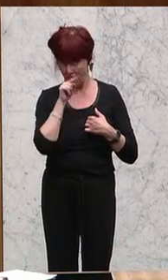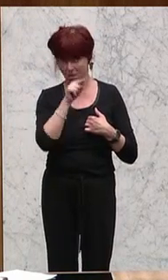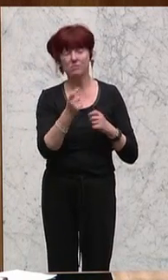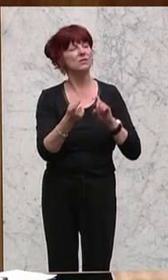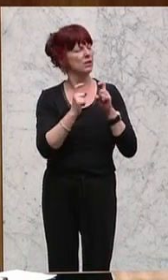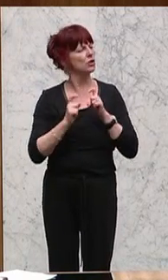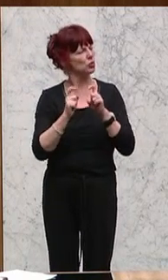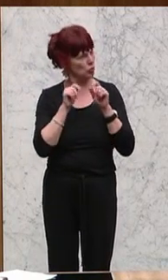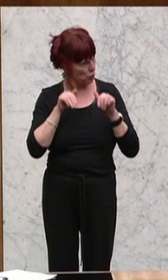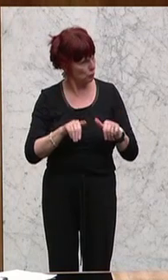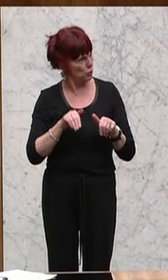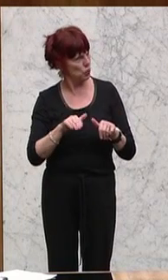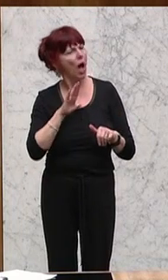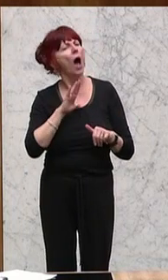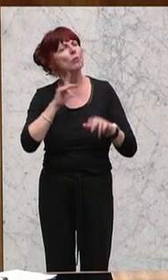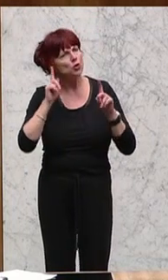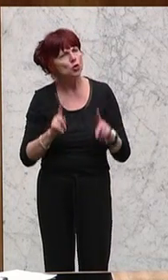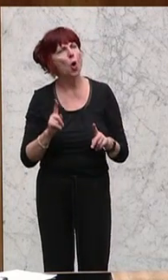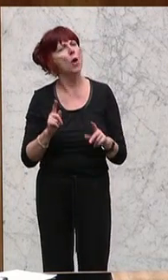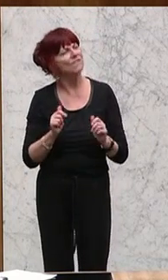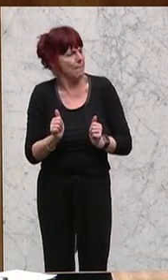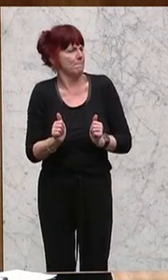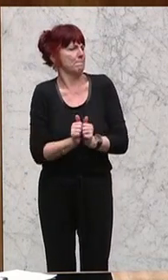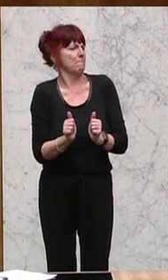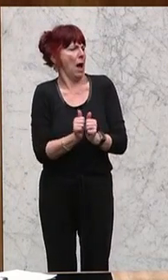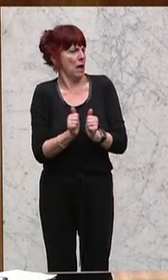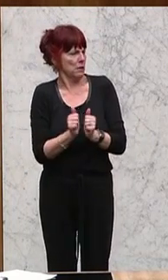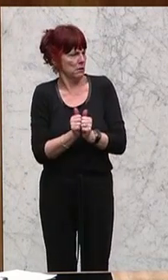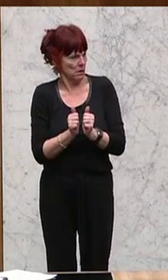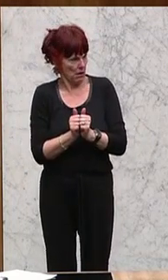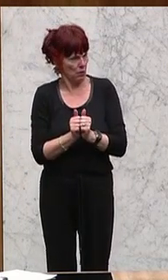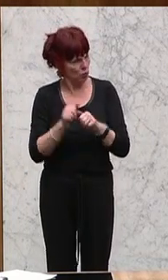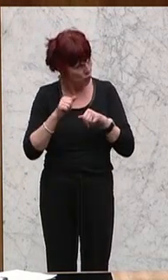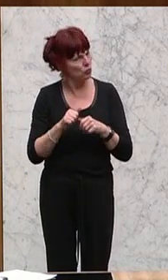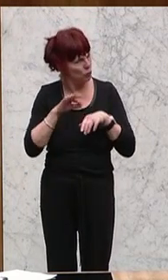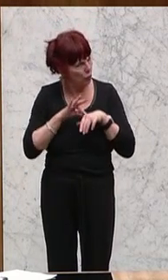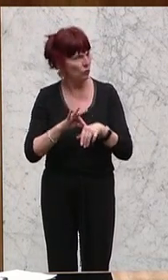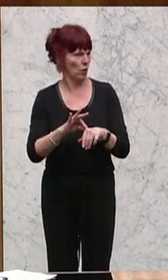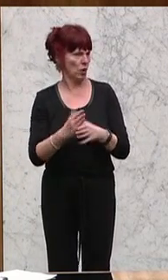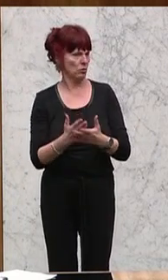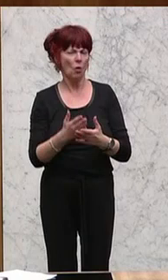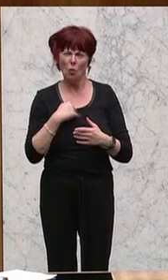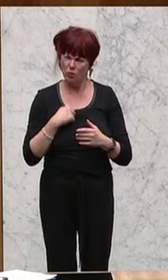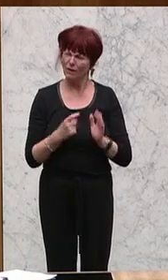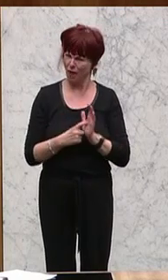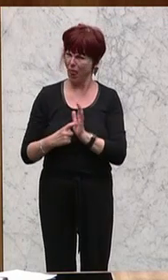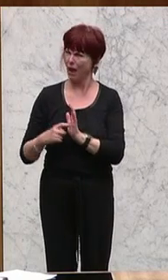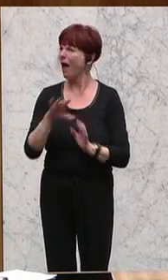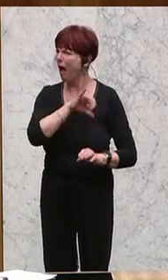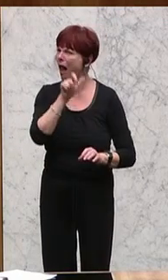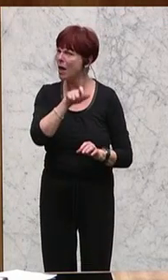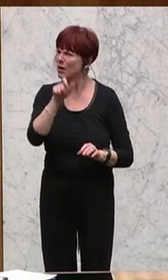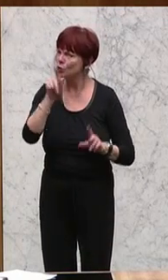die aber sehr partnerschaftlich zu führen ist und ich appelliere an alle Beteiligten, dass wir hier sehr